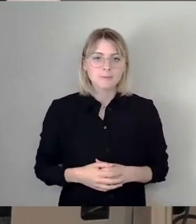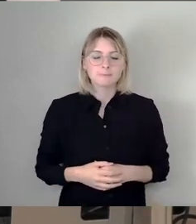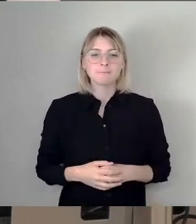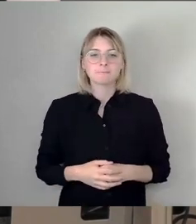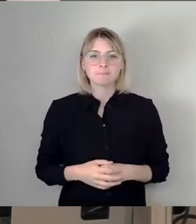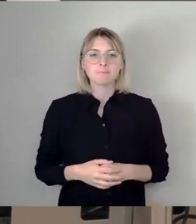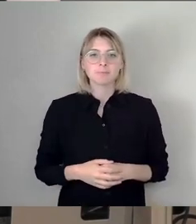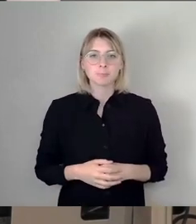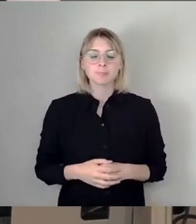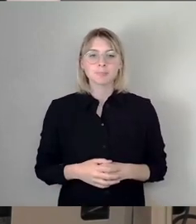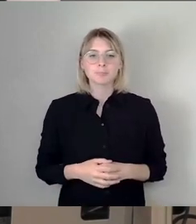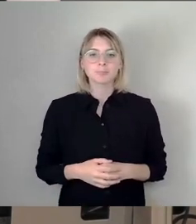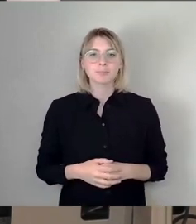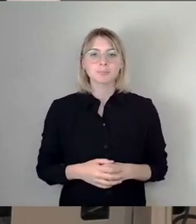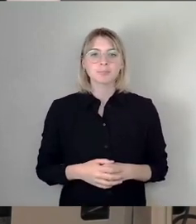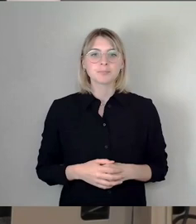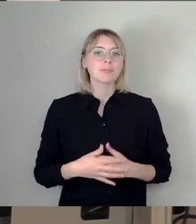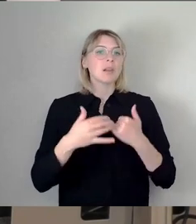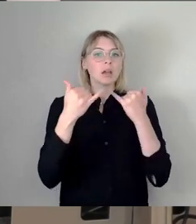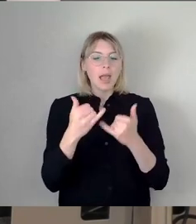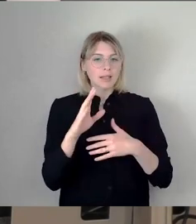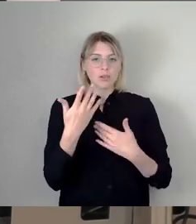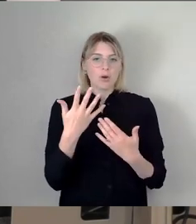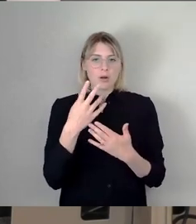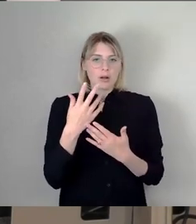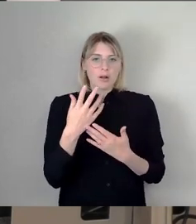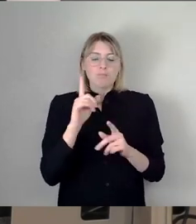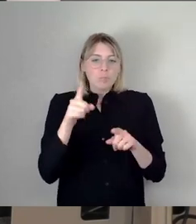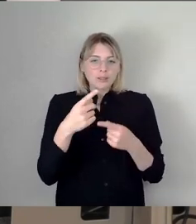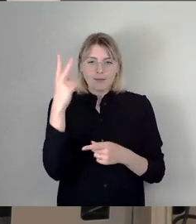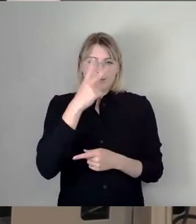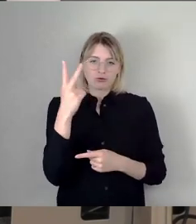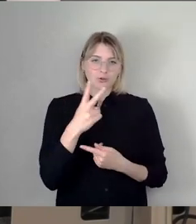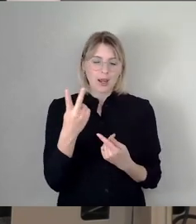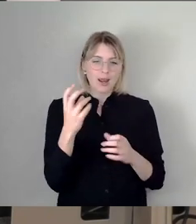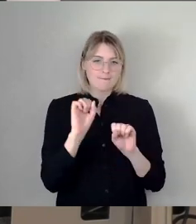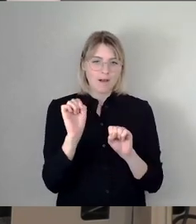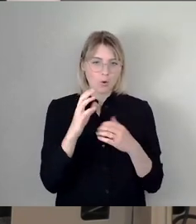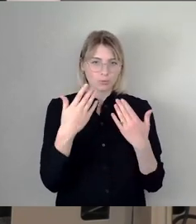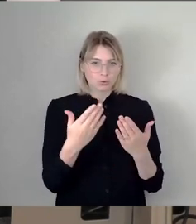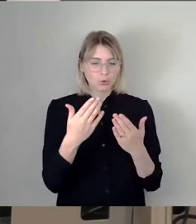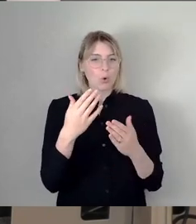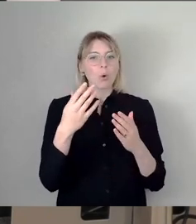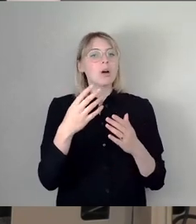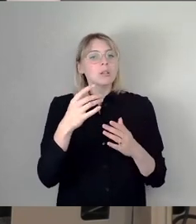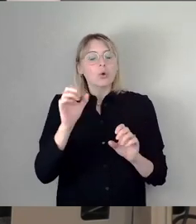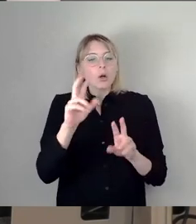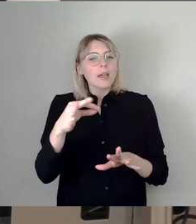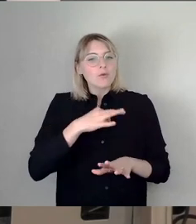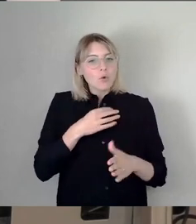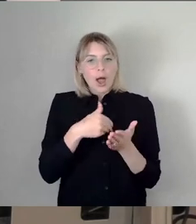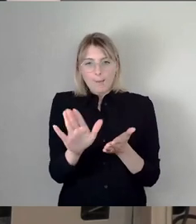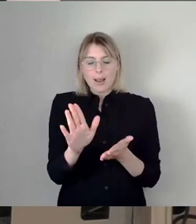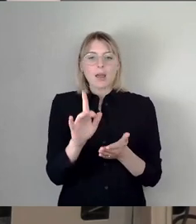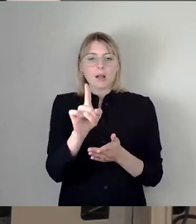Man muss das jetzt nicht nachvollziehen. Ich kann damit leben, dass das eine Ablehnung erfährt. Aber ich finde es wirklich interessant, was die